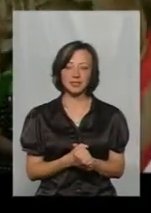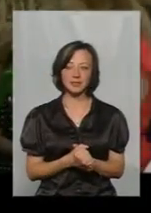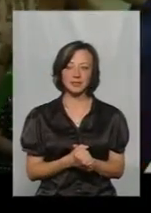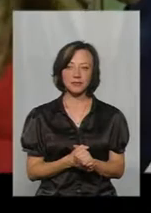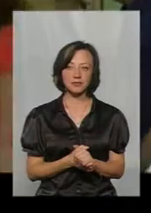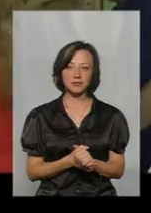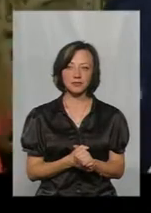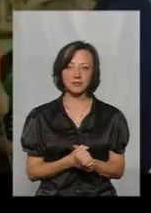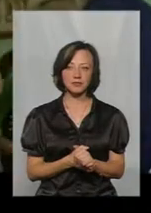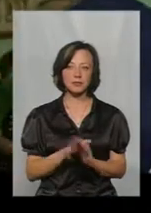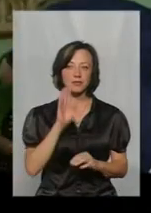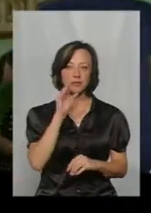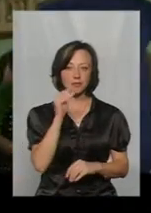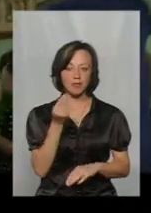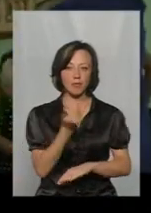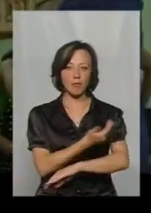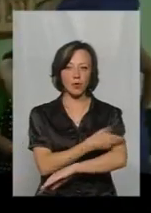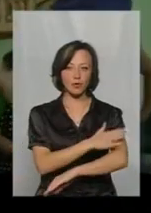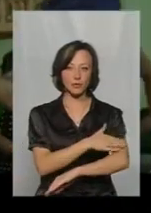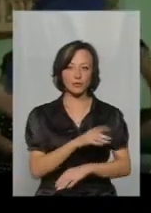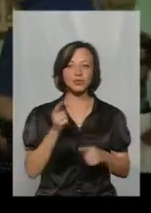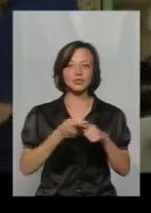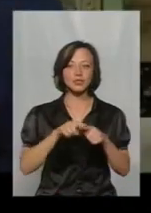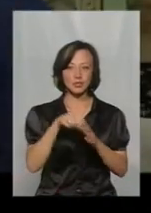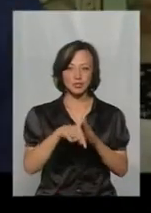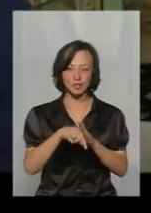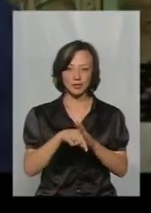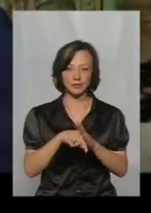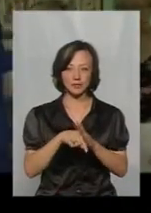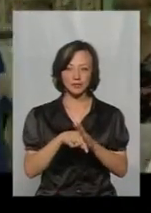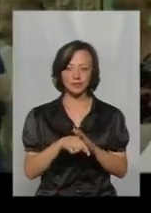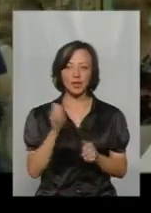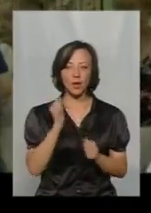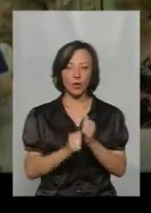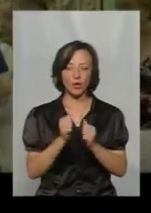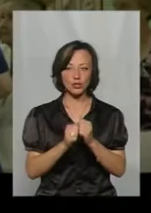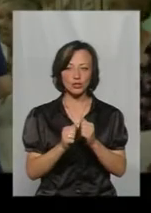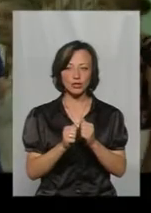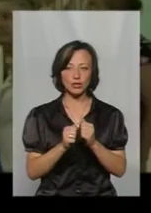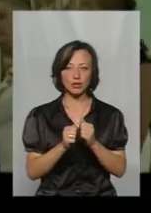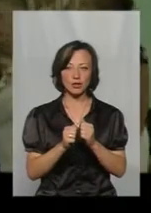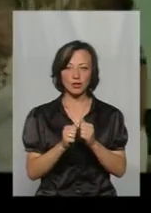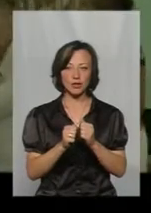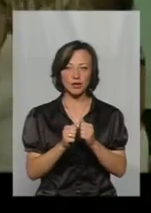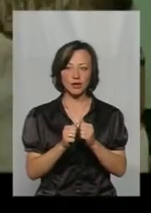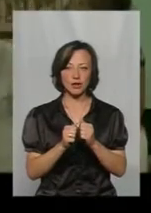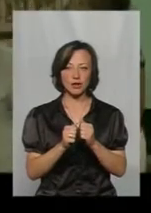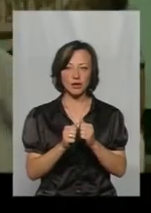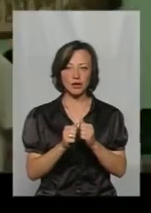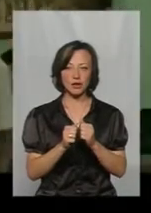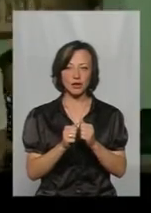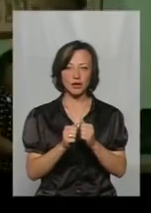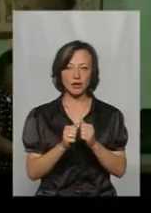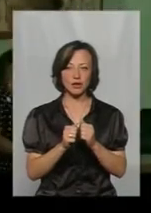виник бачення, не м'я на ня. Що це означає? Кожен ховав своє побачення, щоб